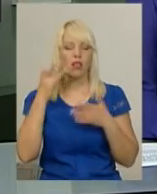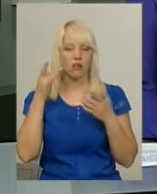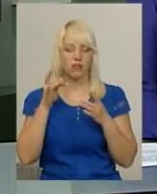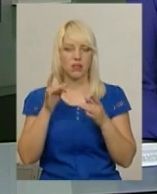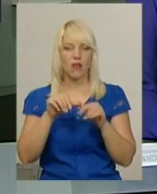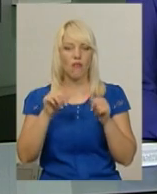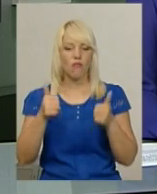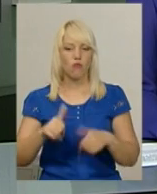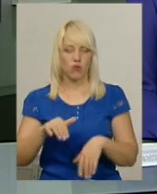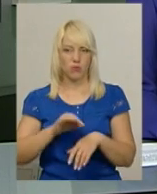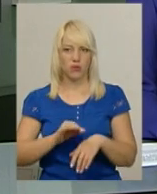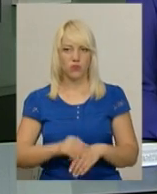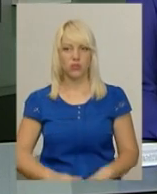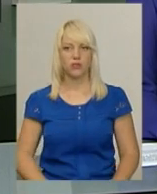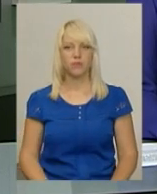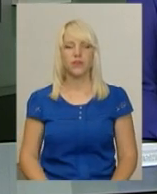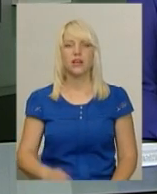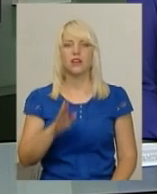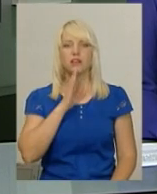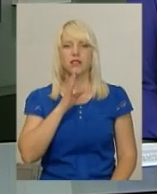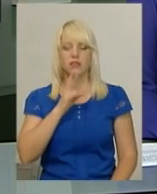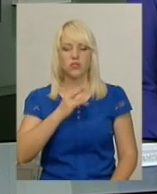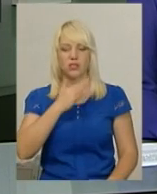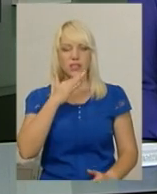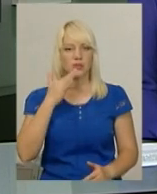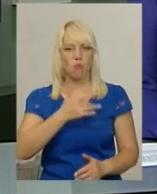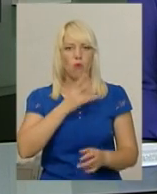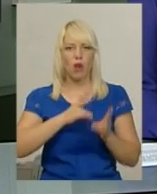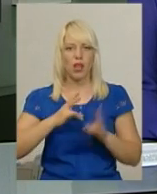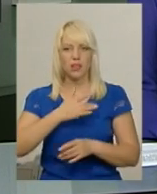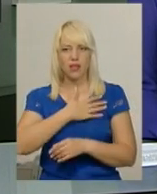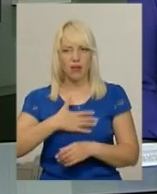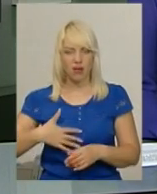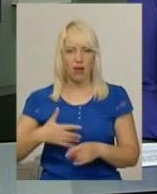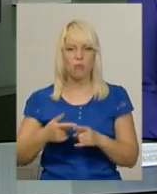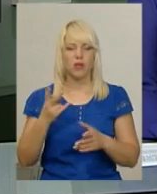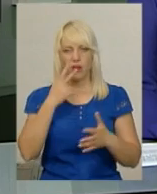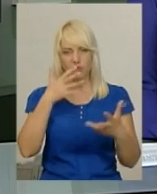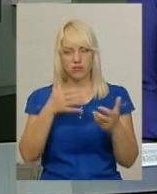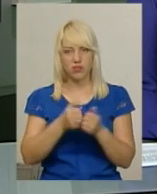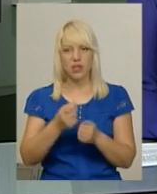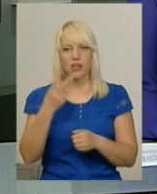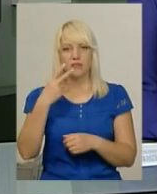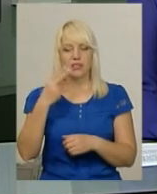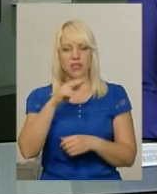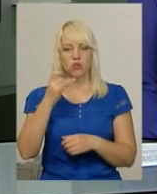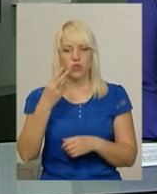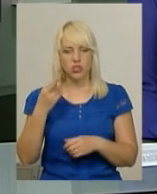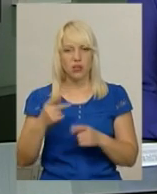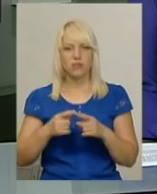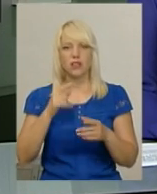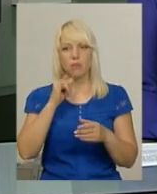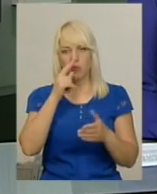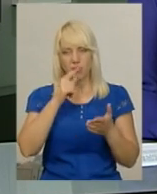Дівчинка з політравмами, яка потрапила в аварію «Ні» в ніч проти 30 травня, наразі дихає самостійно, без допомоги апарата